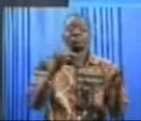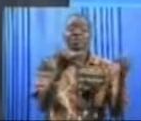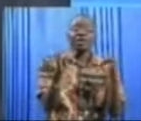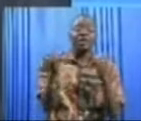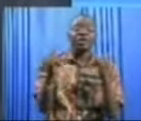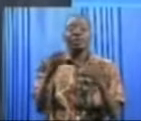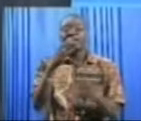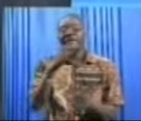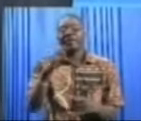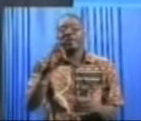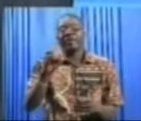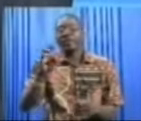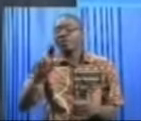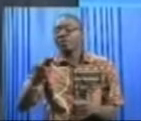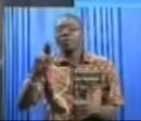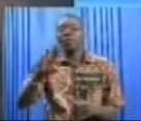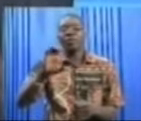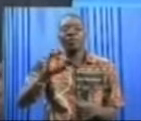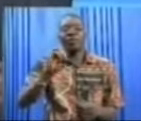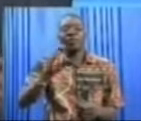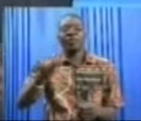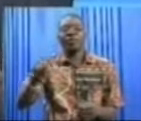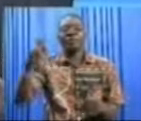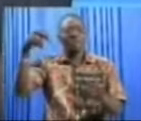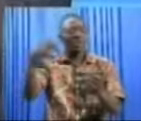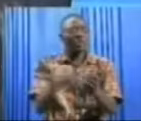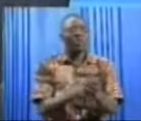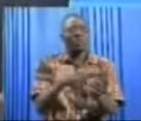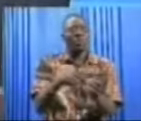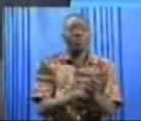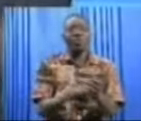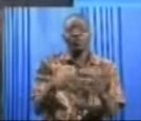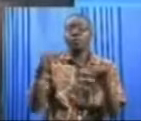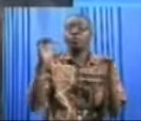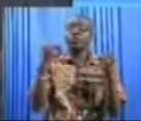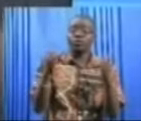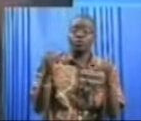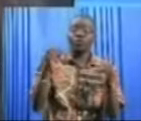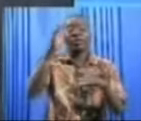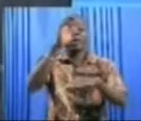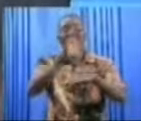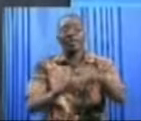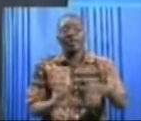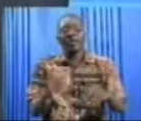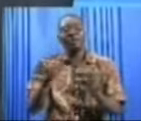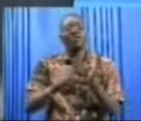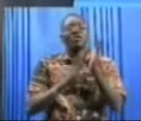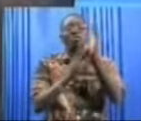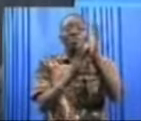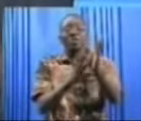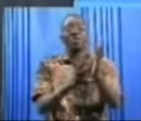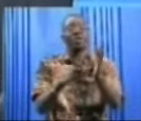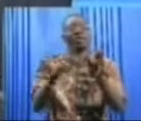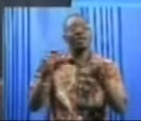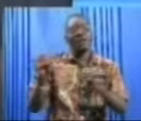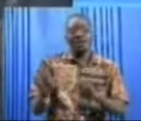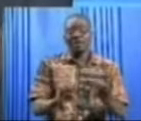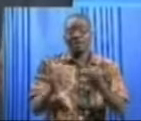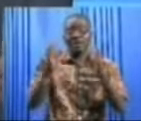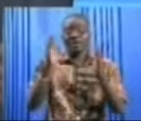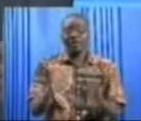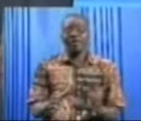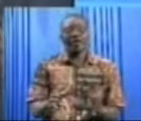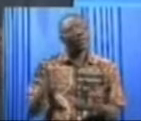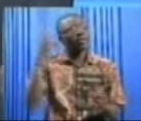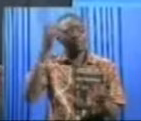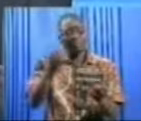équipe nigérienne est décimée. Alors, il y des nouveaux joueurs qu'on a fait appel. Et ces joueurs-là doivent prouver, doivent montrer à l'entraîneur qu'ils méritent de jouer. Et